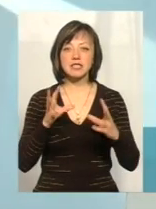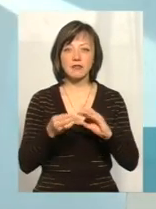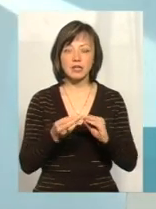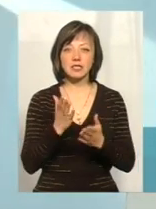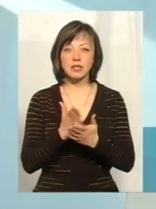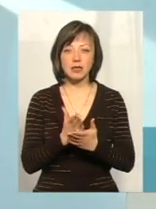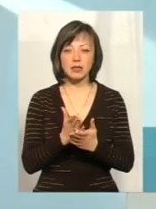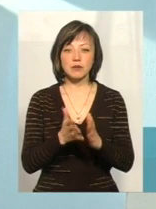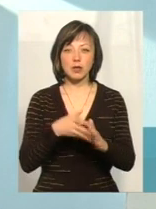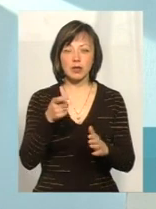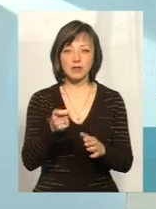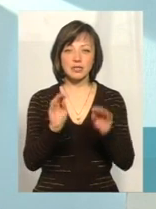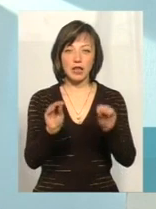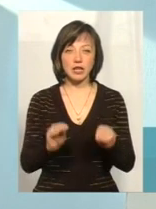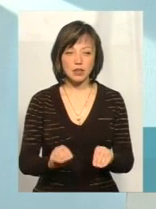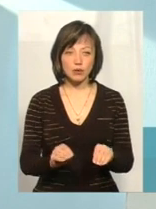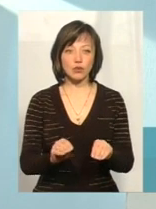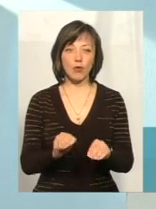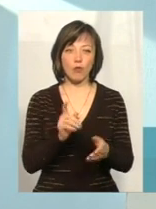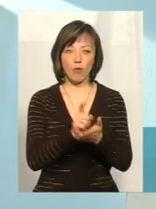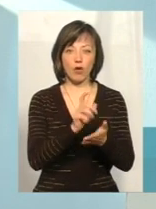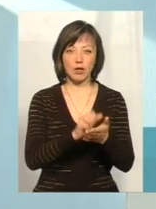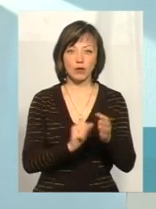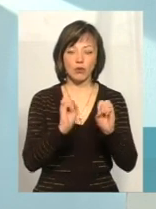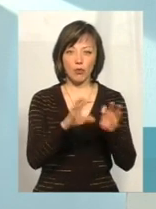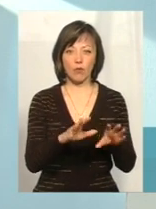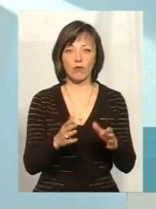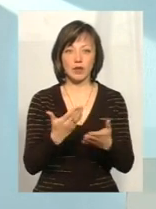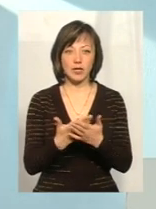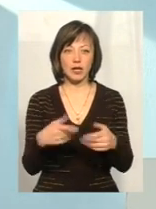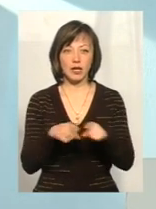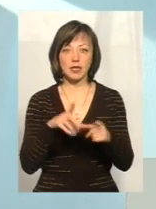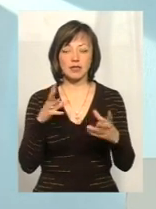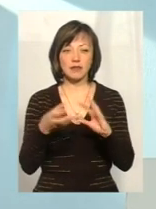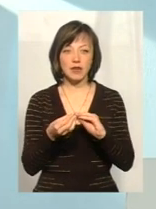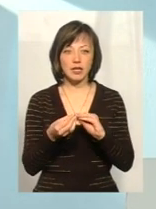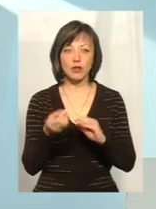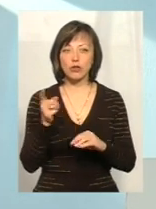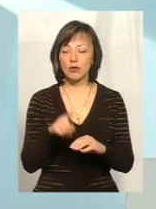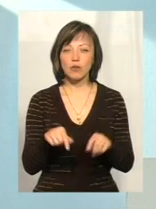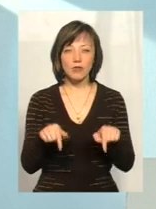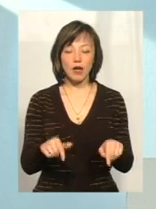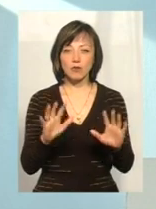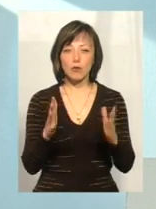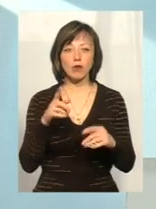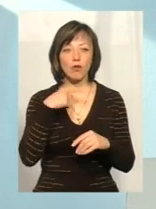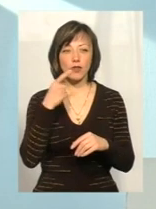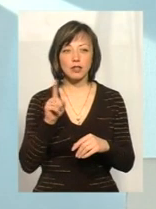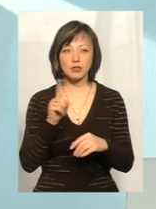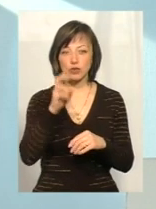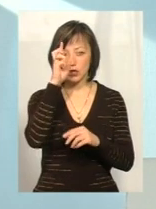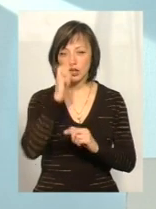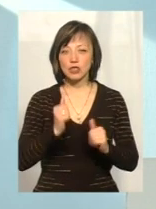є, ми здаємо її в статистику, і здаємо в податкову ось такі звіти. Тому в даному випадку говорити, що